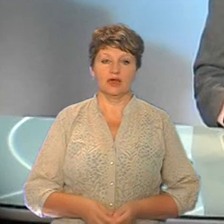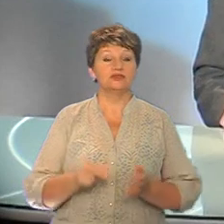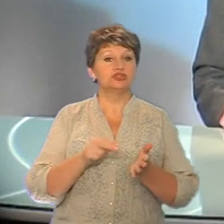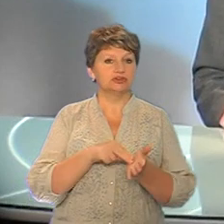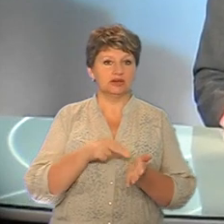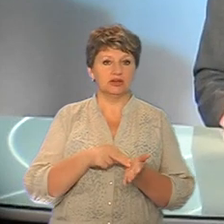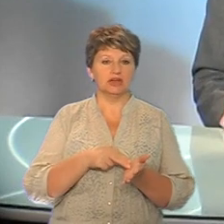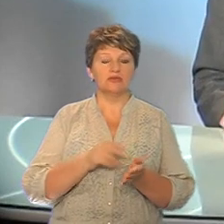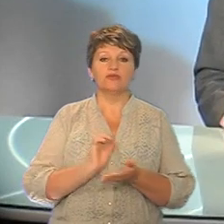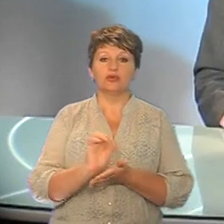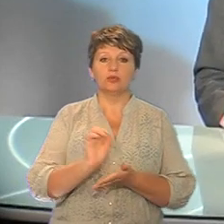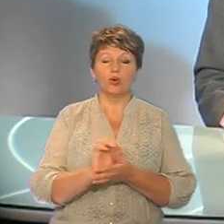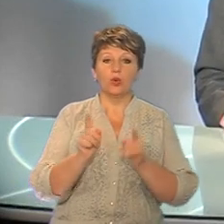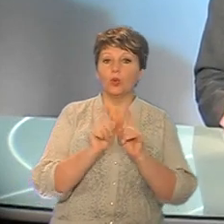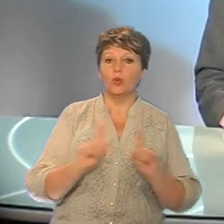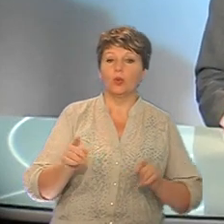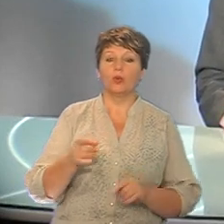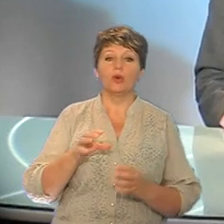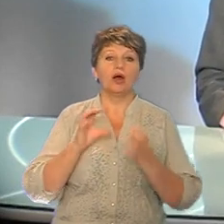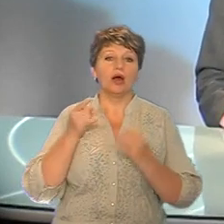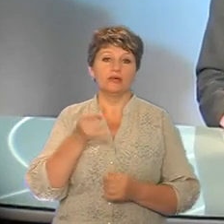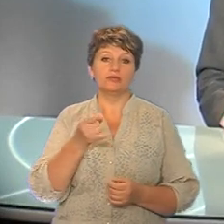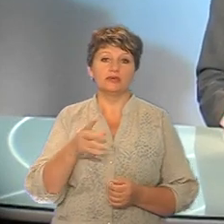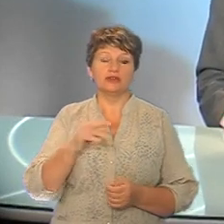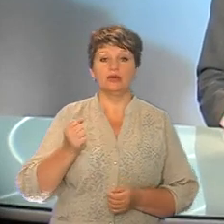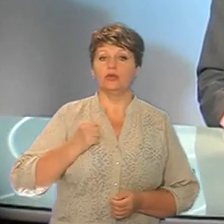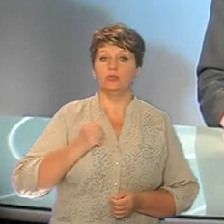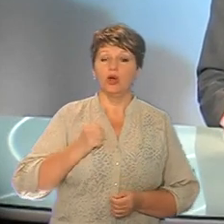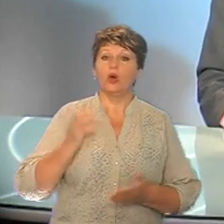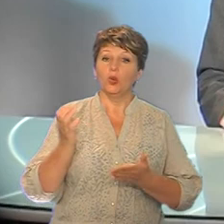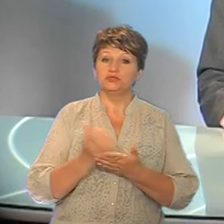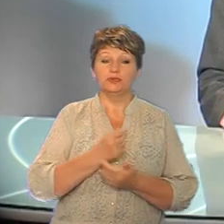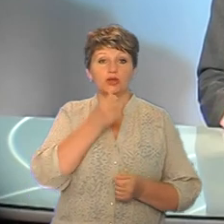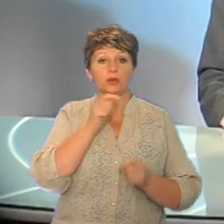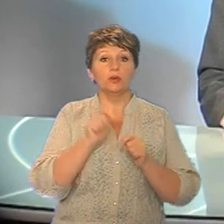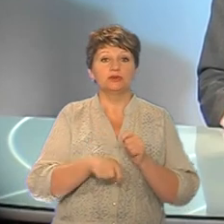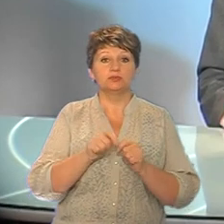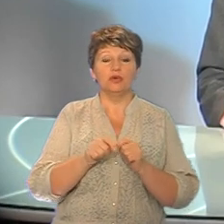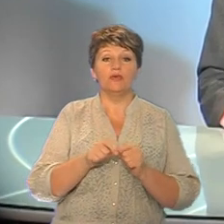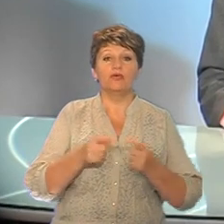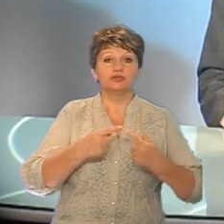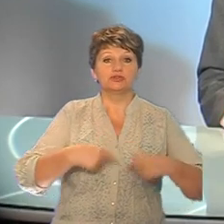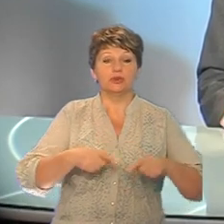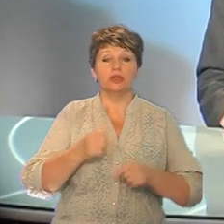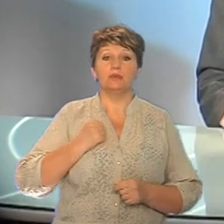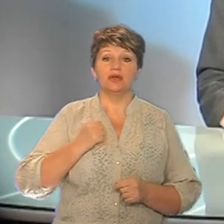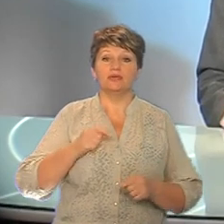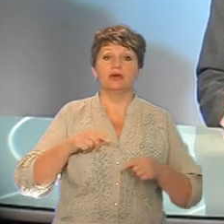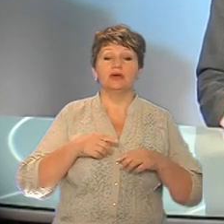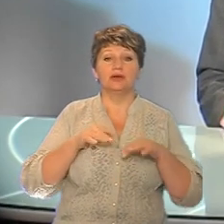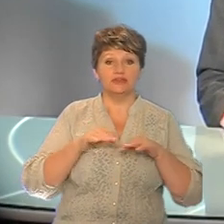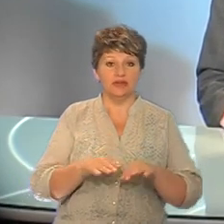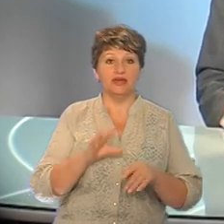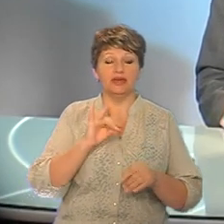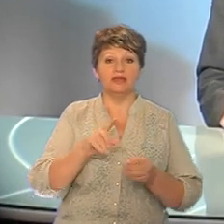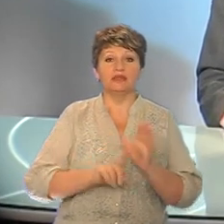У Черкасах виготовляють унікальні автівки для військових. Їх успішно випробували у зоні бойових дій та запустили у серійне